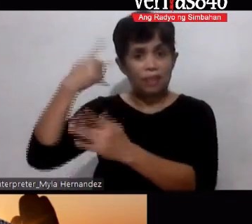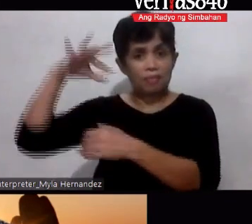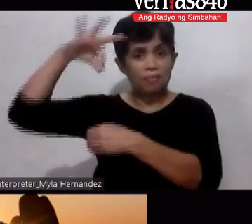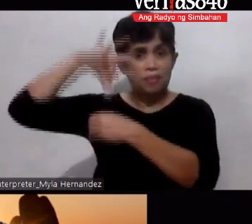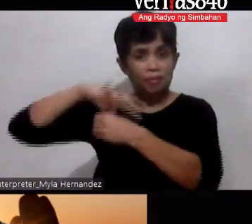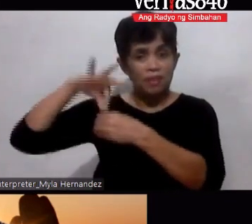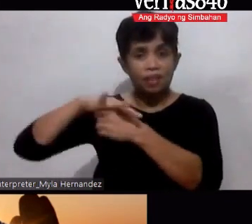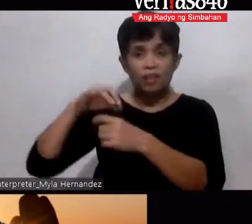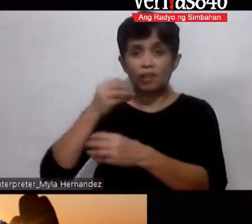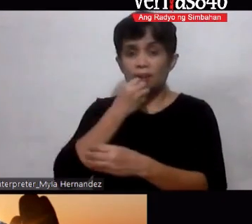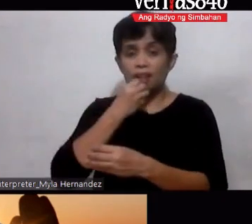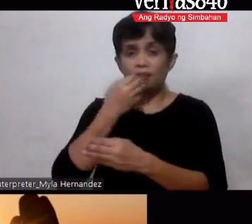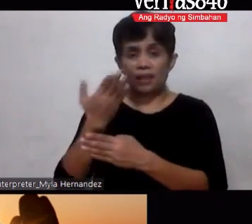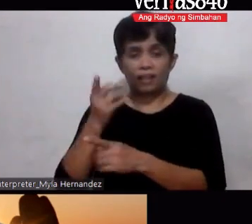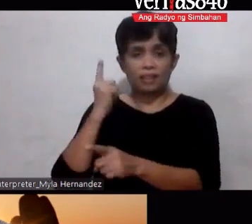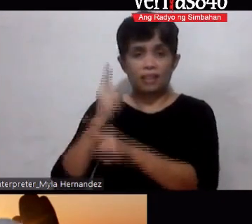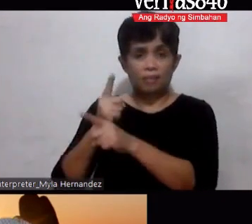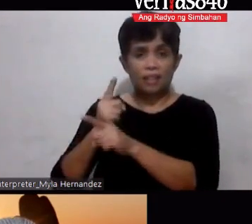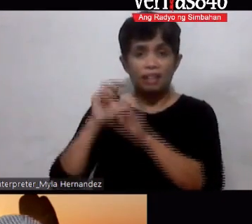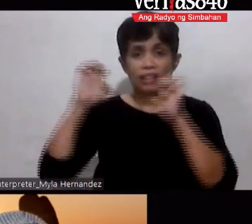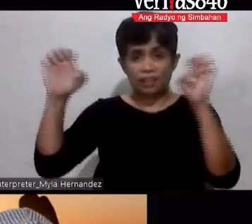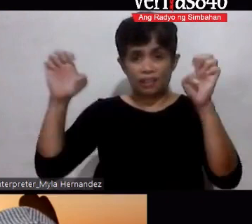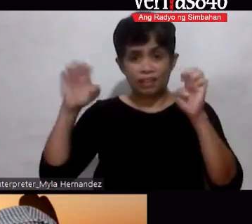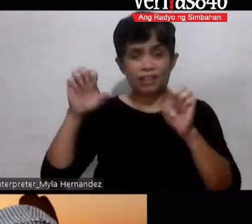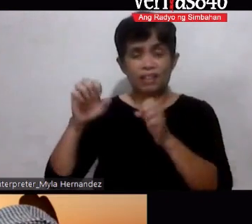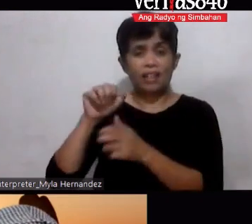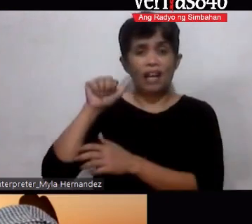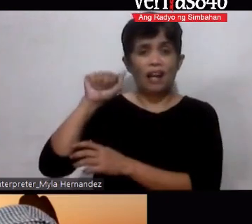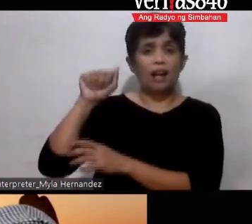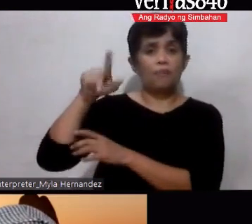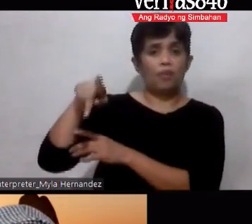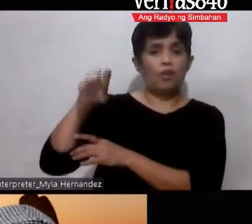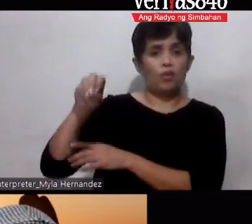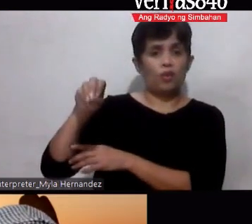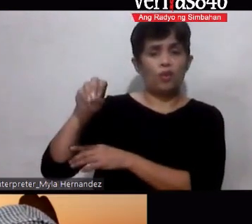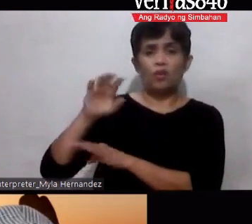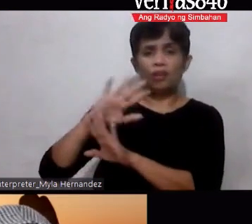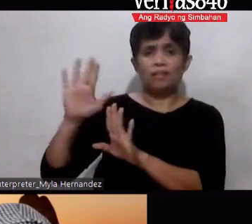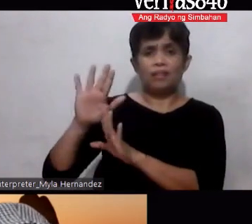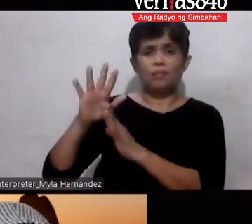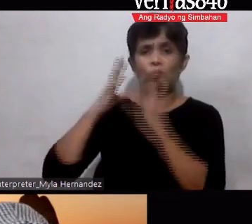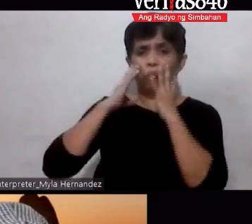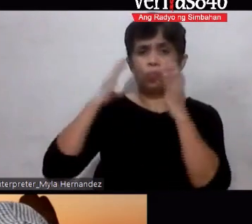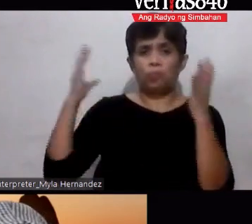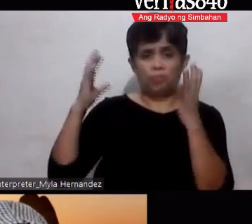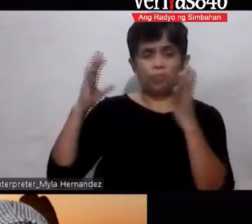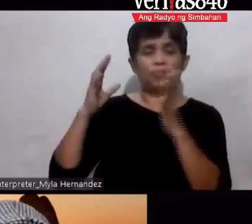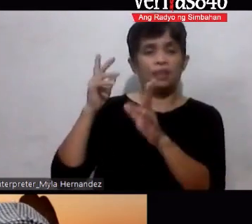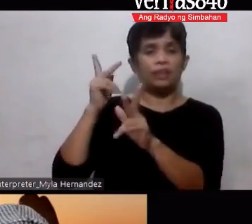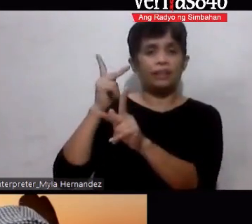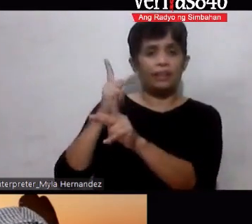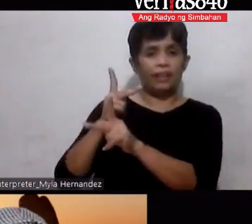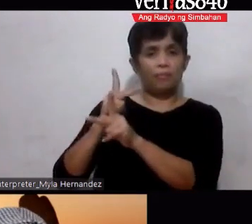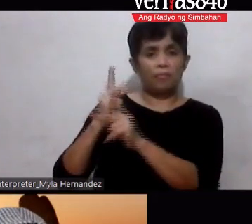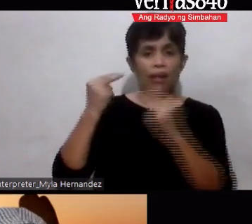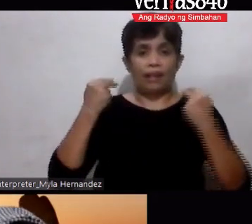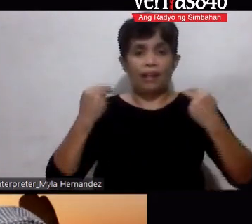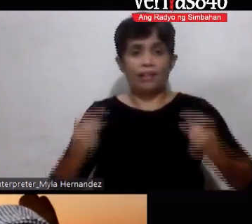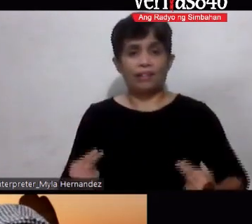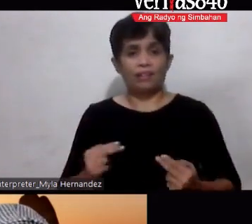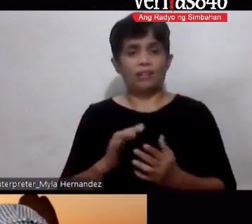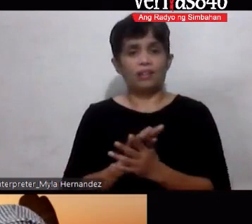Nag-exercise ka ba Apo Huwag kang sobrang Lumaki Okay Keep your health Na ba